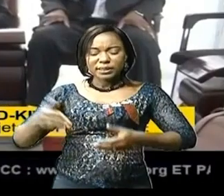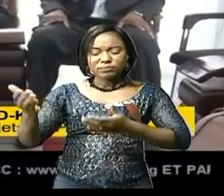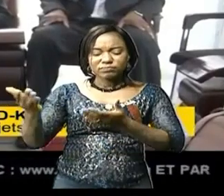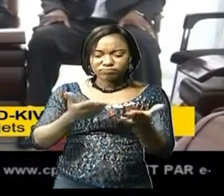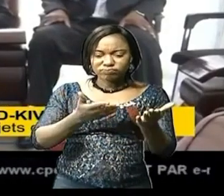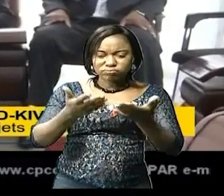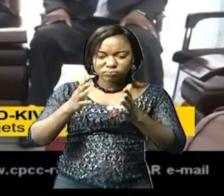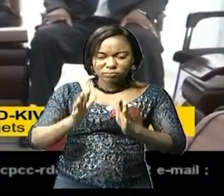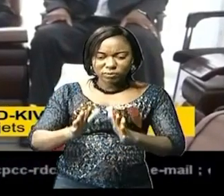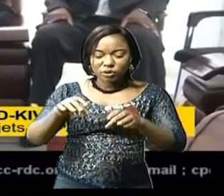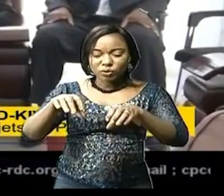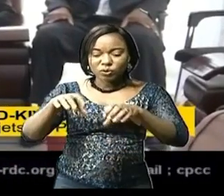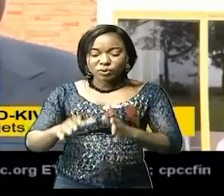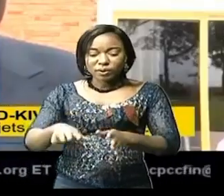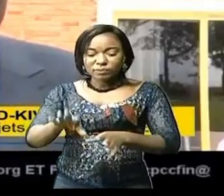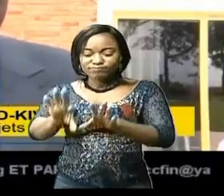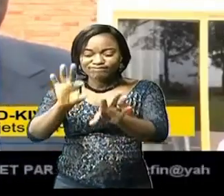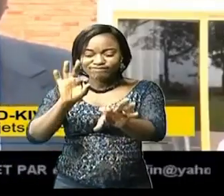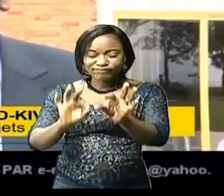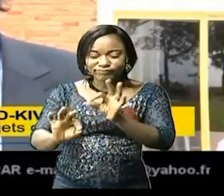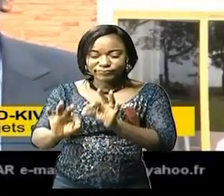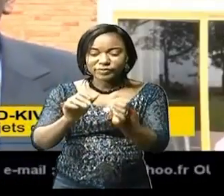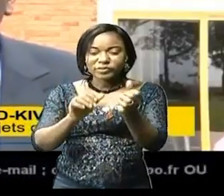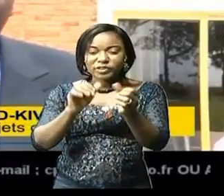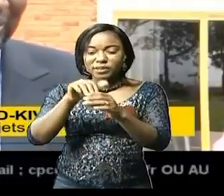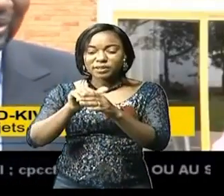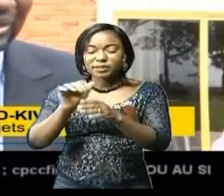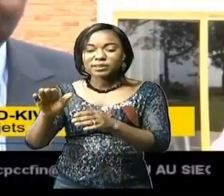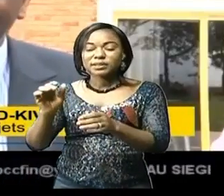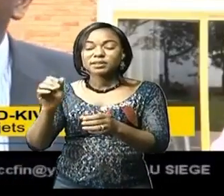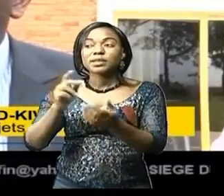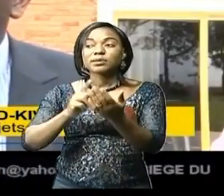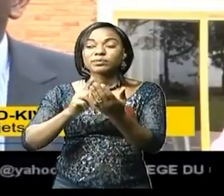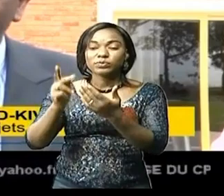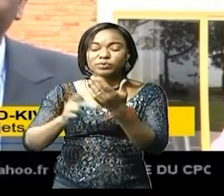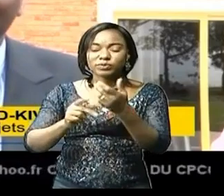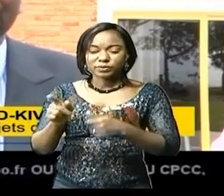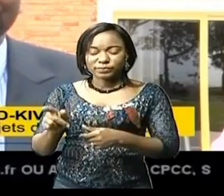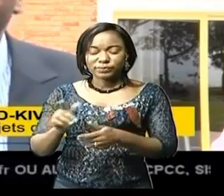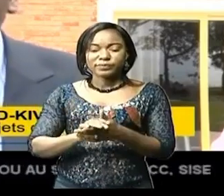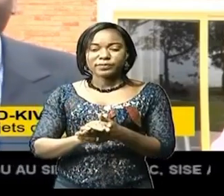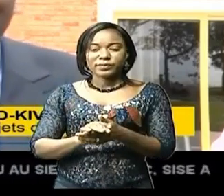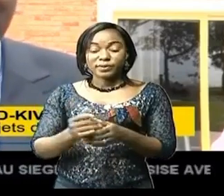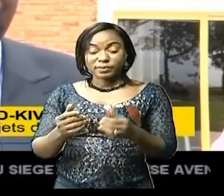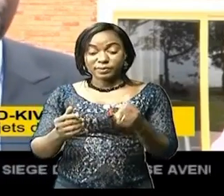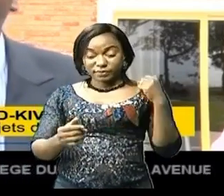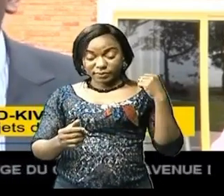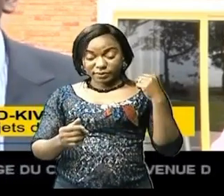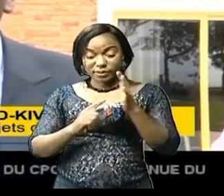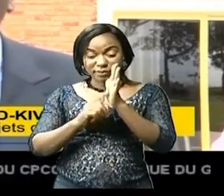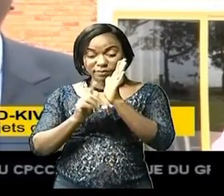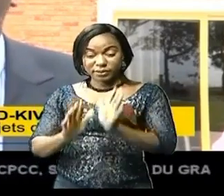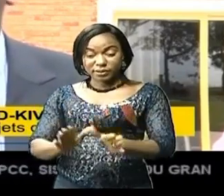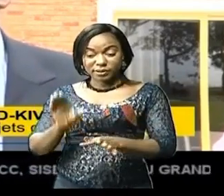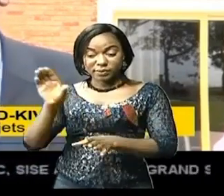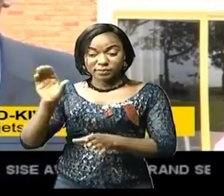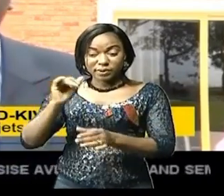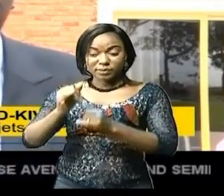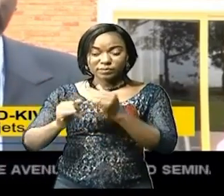sélectionnés par ce projet. Nous sommes donc en pleine phase d